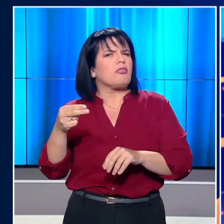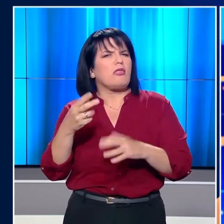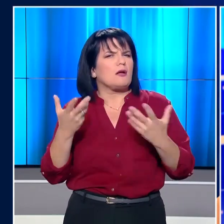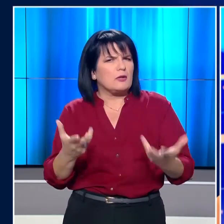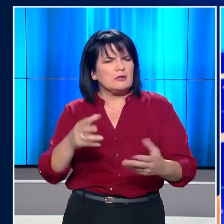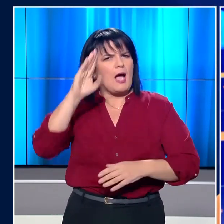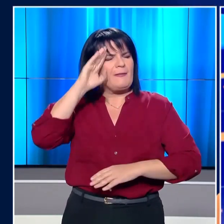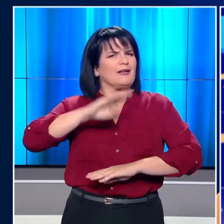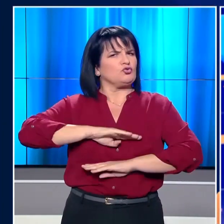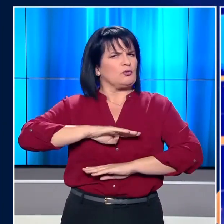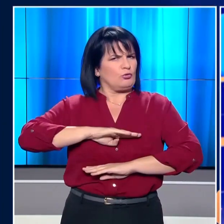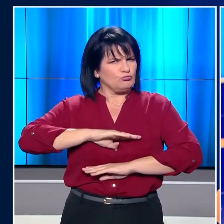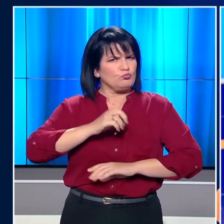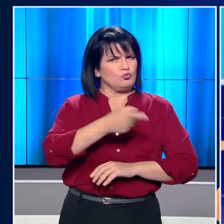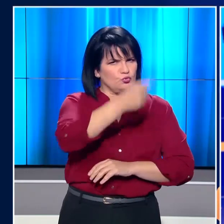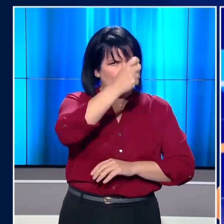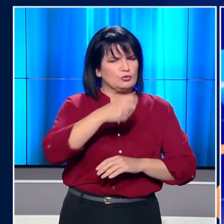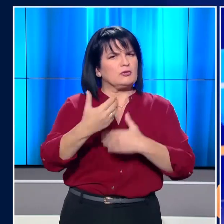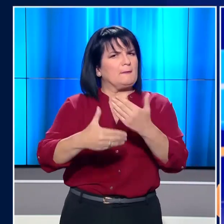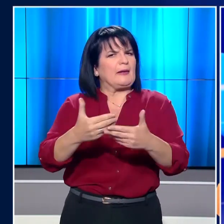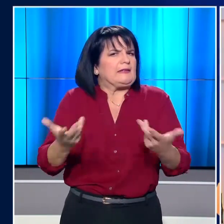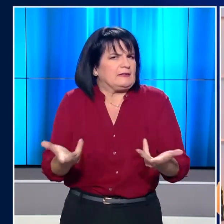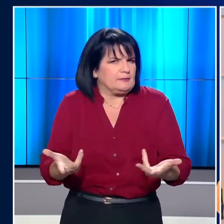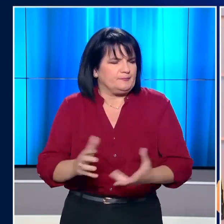επιχείρηση των Αμερικανικών δυνάμεων και το τι ακολούθησε.